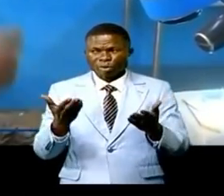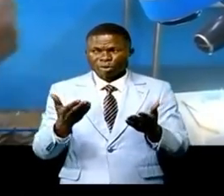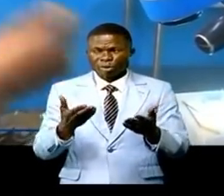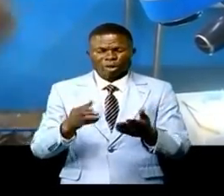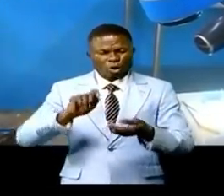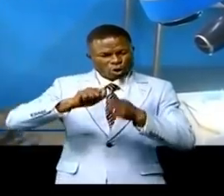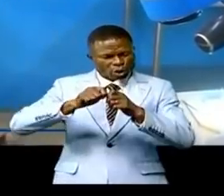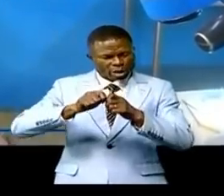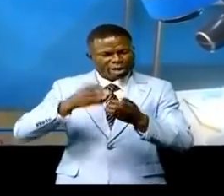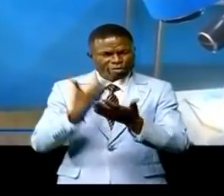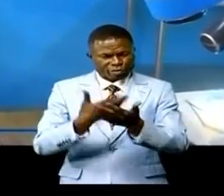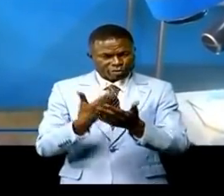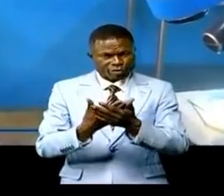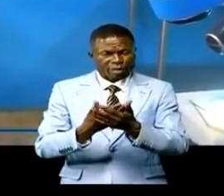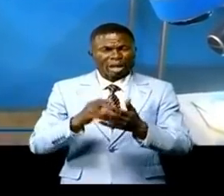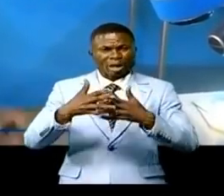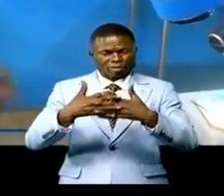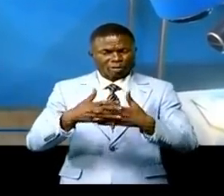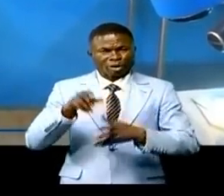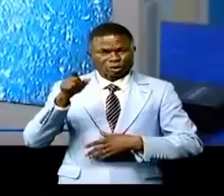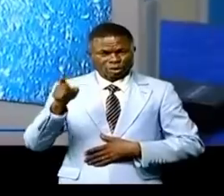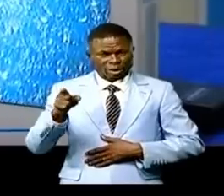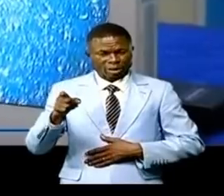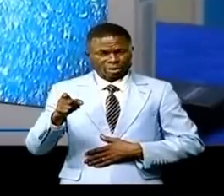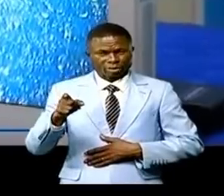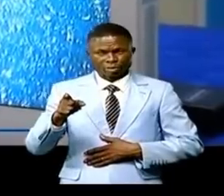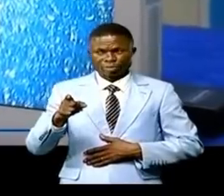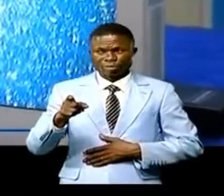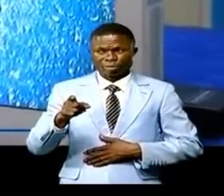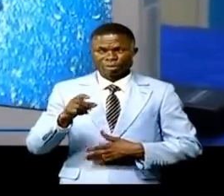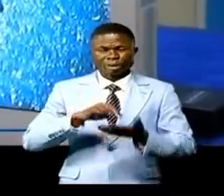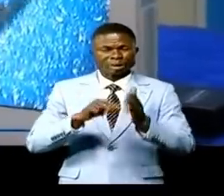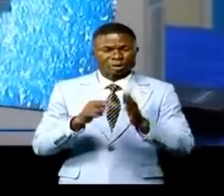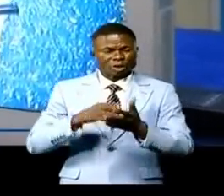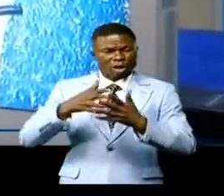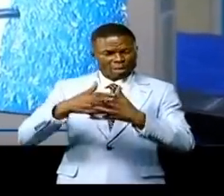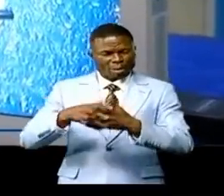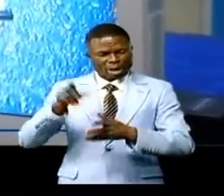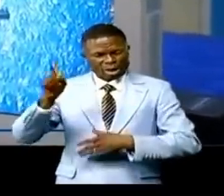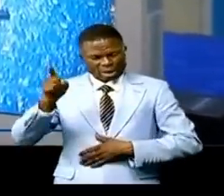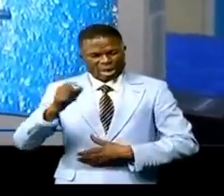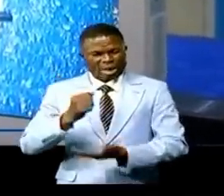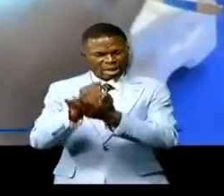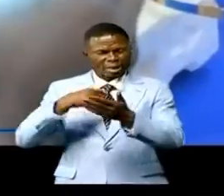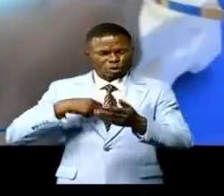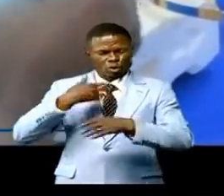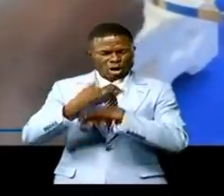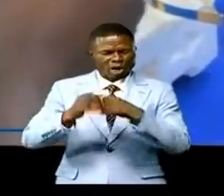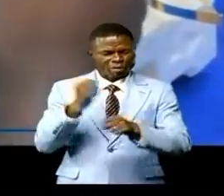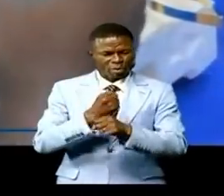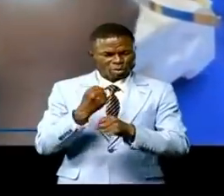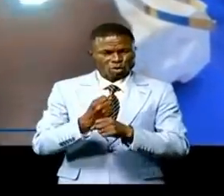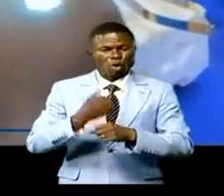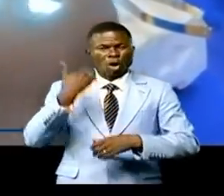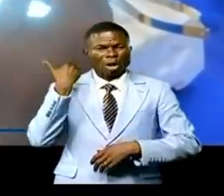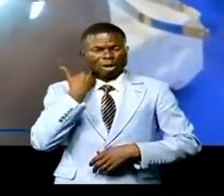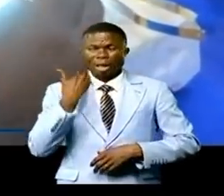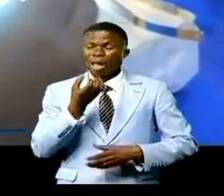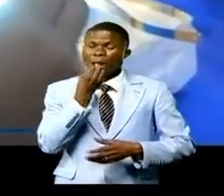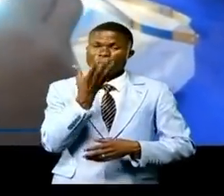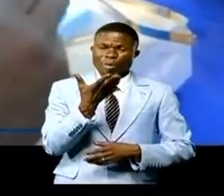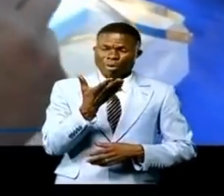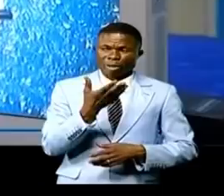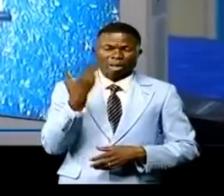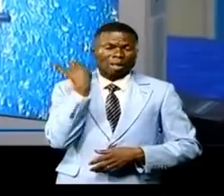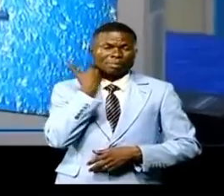réparer avec des fils comme on a fait parce que ce sont des fils microscopiques qui ne pas faciles à voir quand on a aussi des